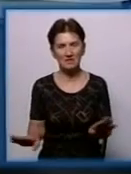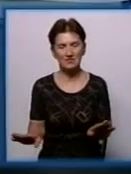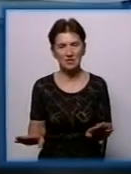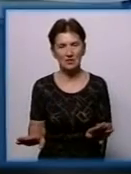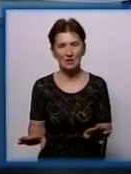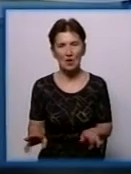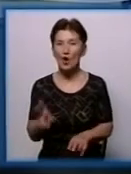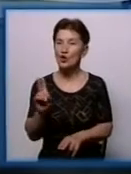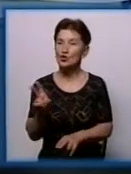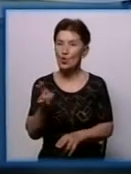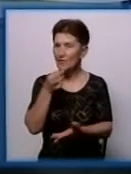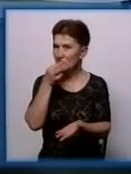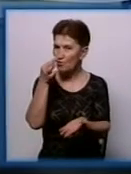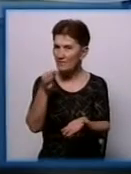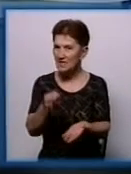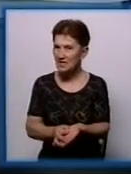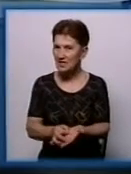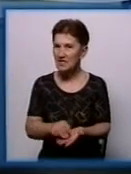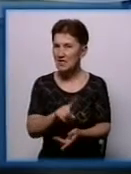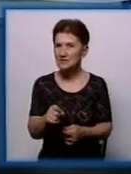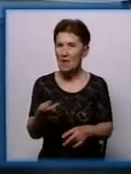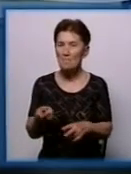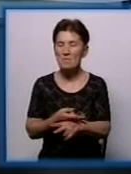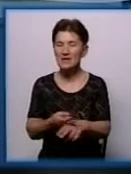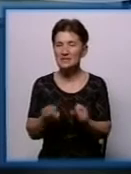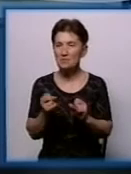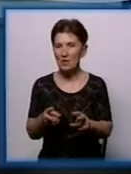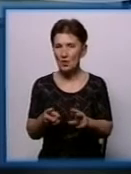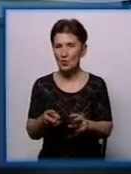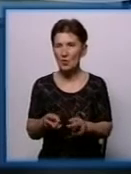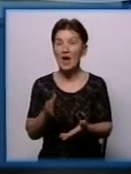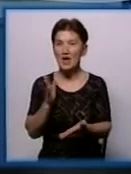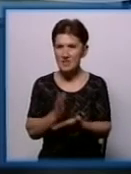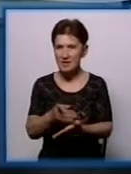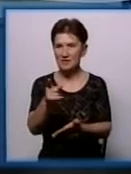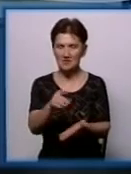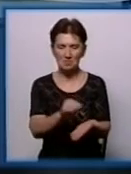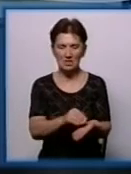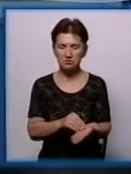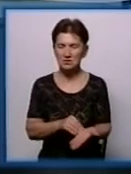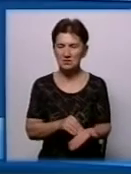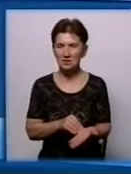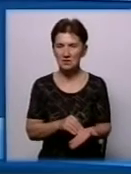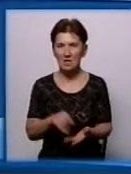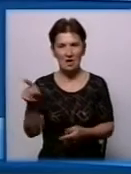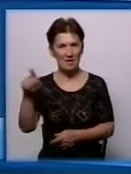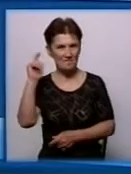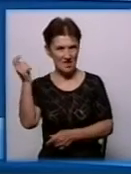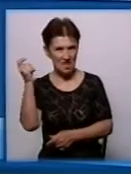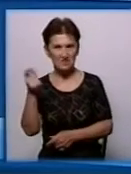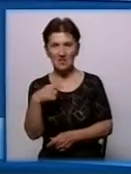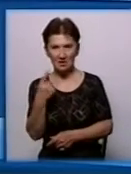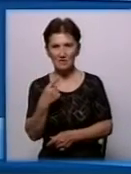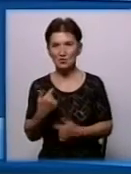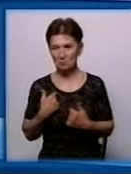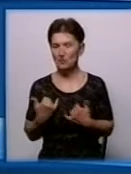хто несе відповідальність за безпеку відвідувачів в такому разі? Адже є припис, що там не все гаразд. Власник запевняє, ми все